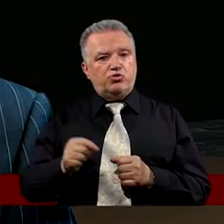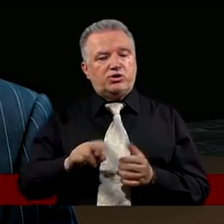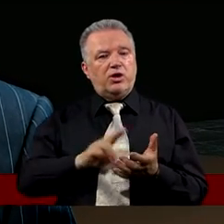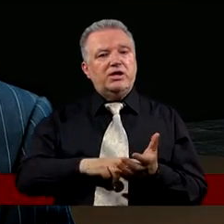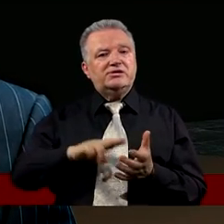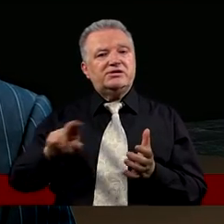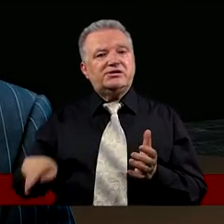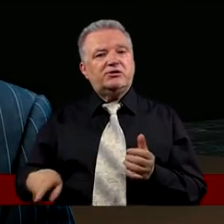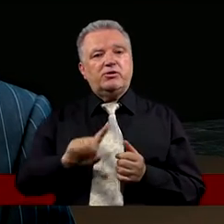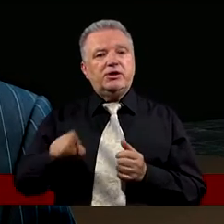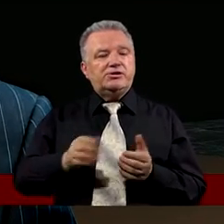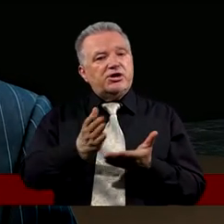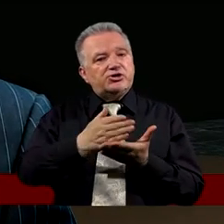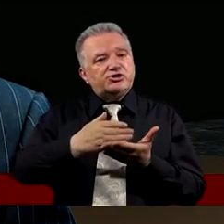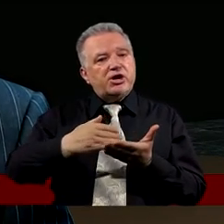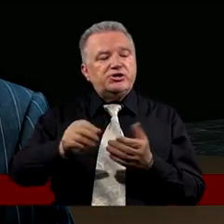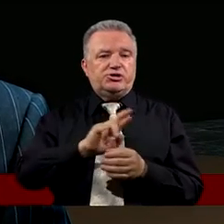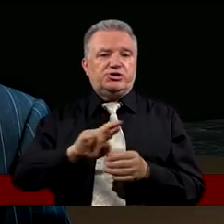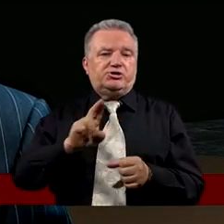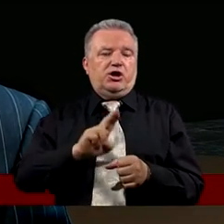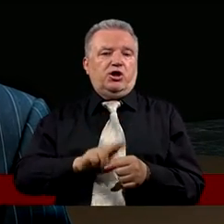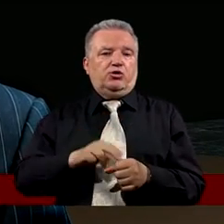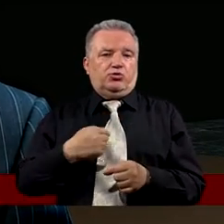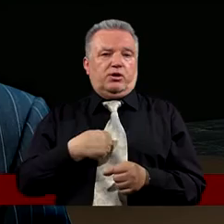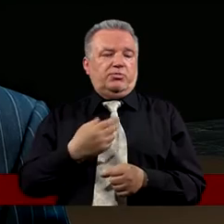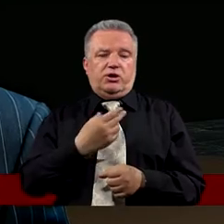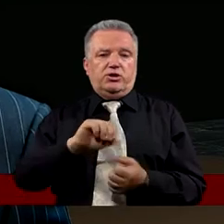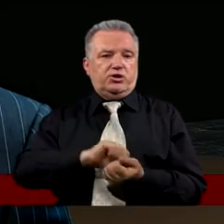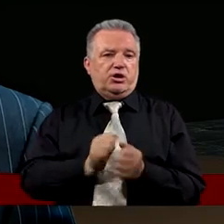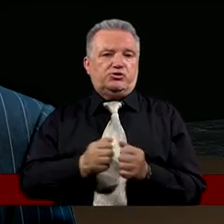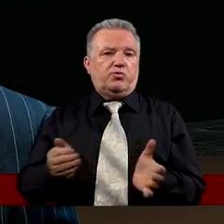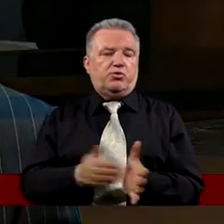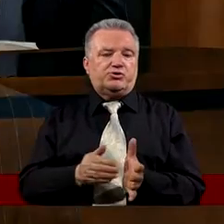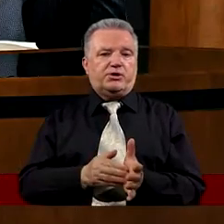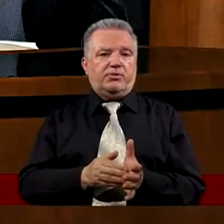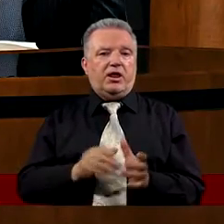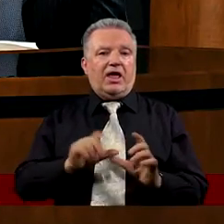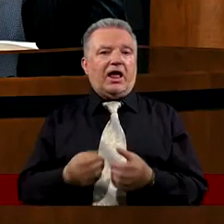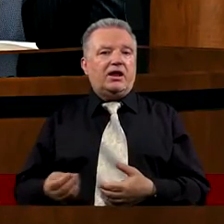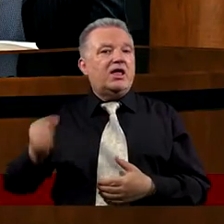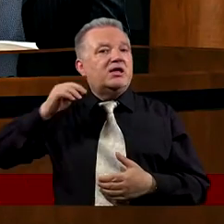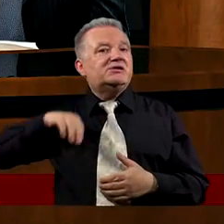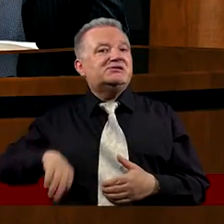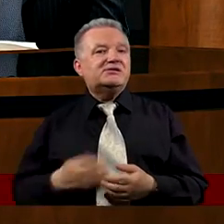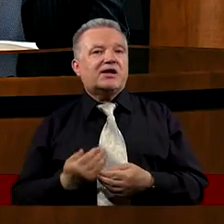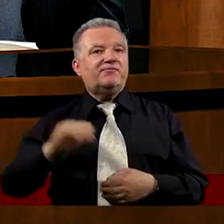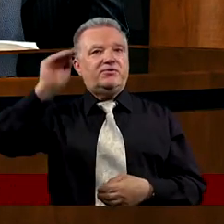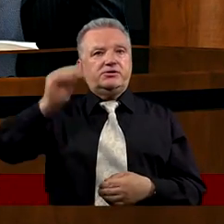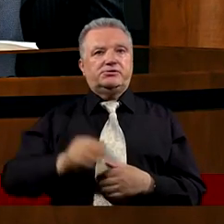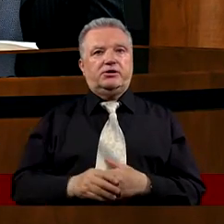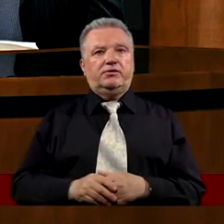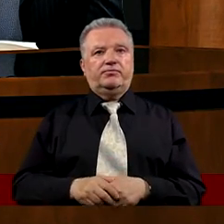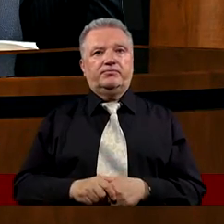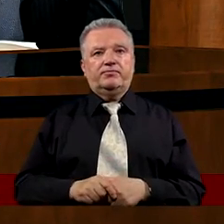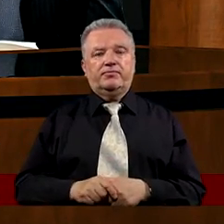zrezygnować Z części tych rzeczy Które mi nie były potrzebne Ale zyskam o wiele więcej Tak Rzeczywiście kluczowe W tych